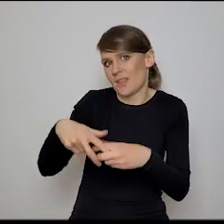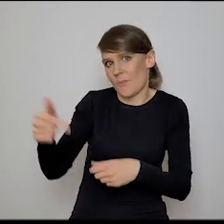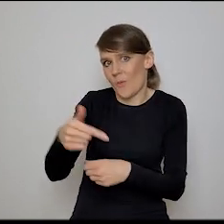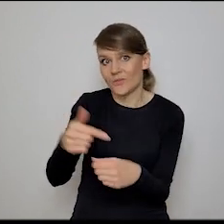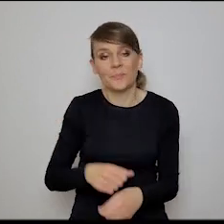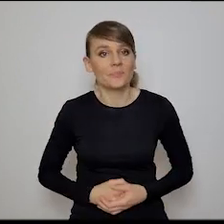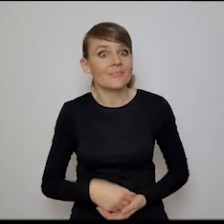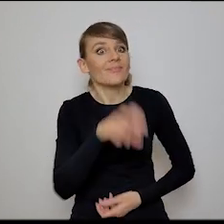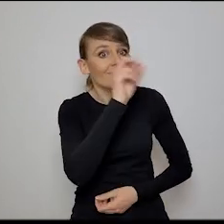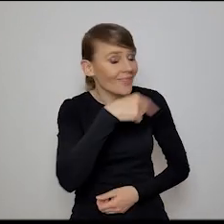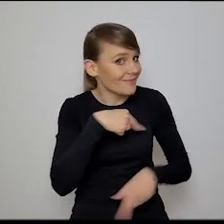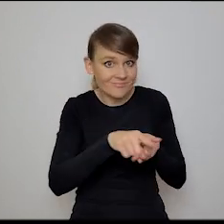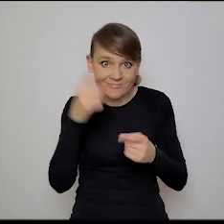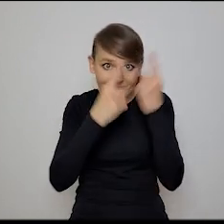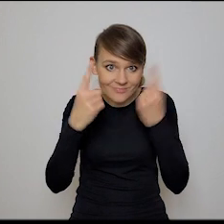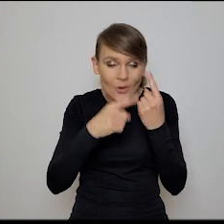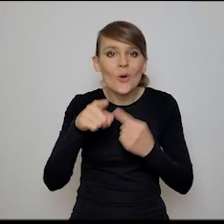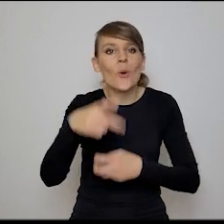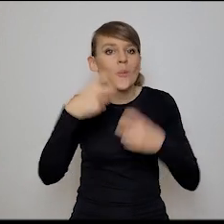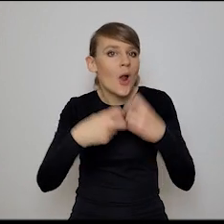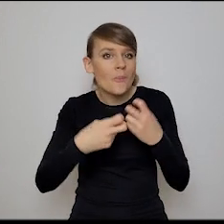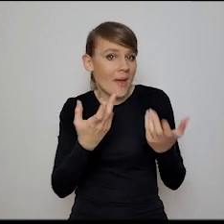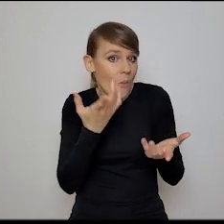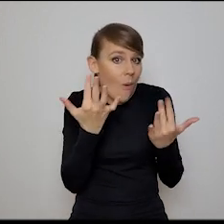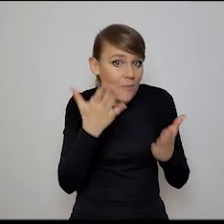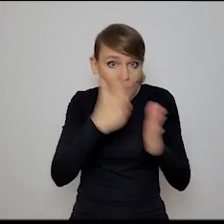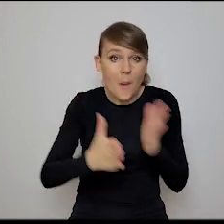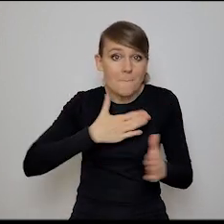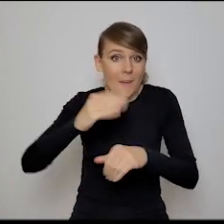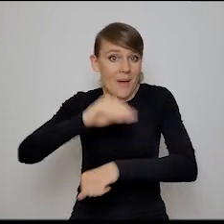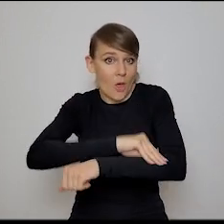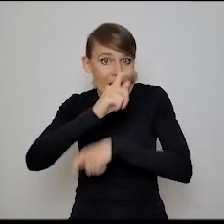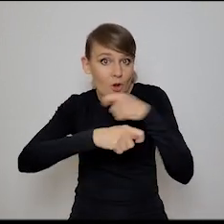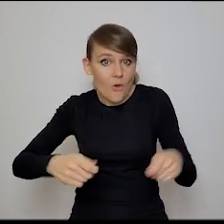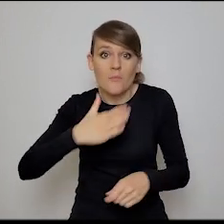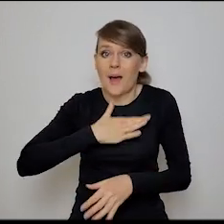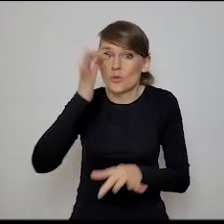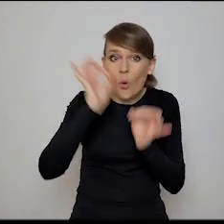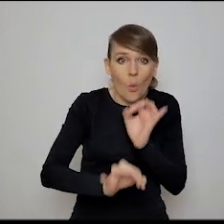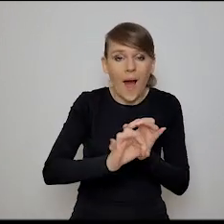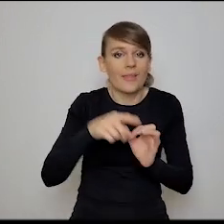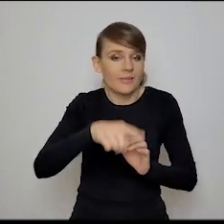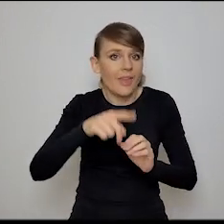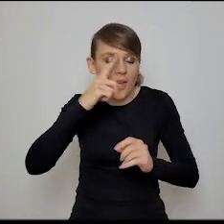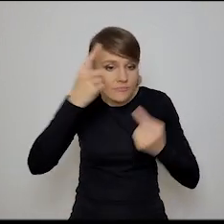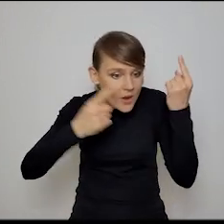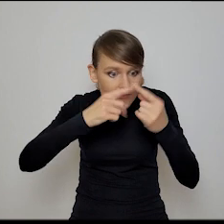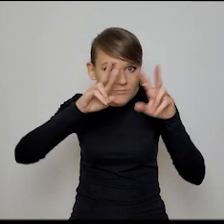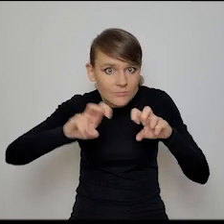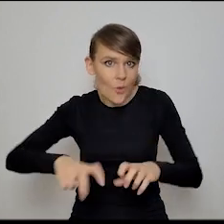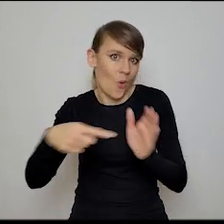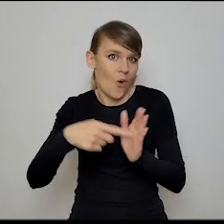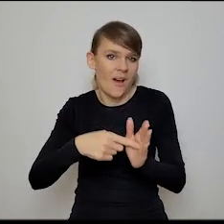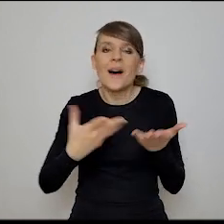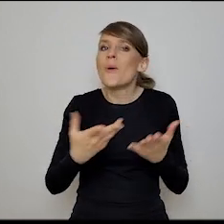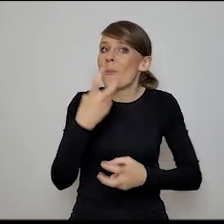To jest problem prosty. To jest taki, gdzie mamy metodę jego rozwiązywania, ale to jest też taki, który jest dobrze zdefiniowany. Bo problem jest taki, że my